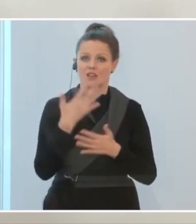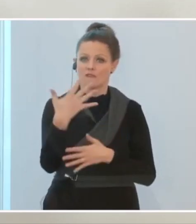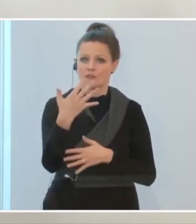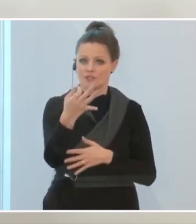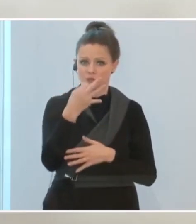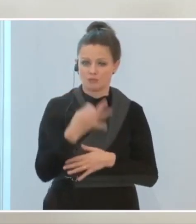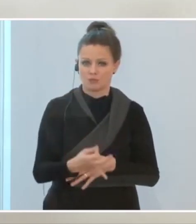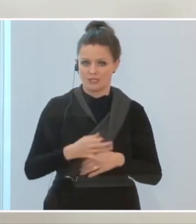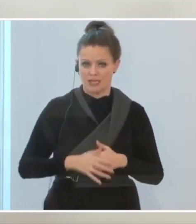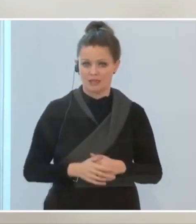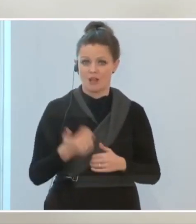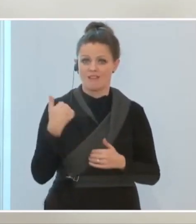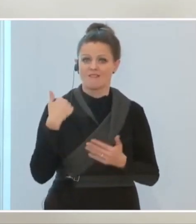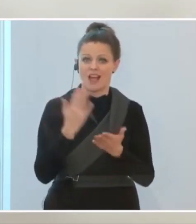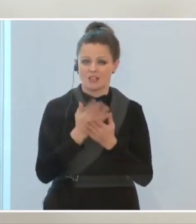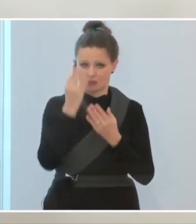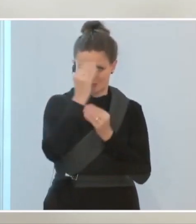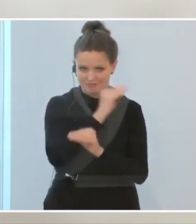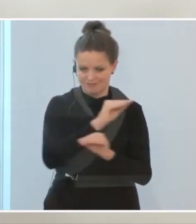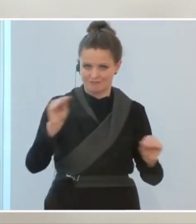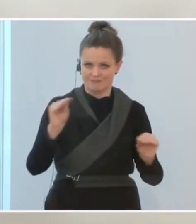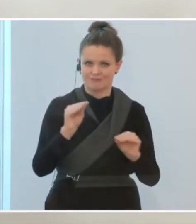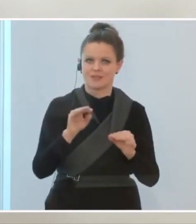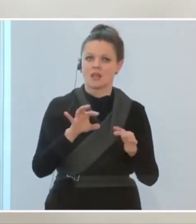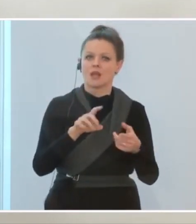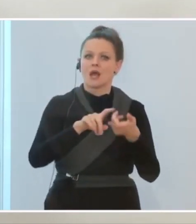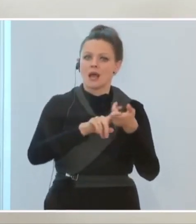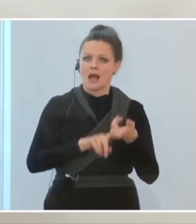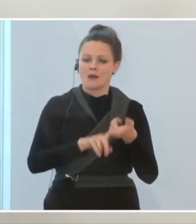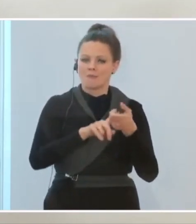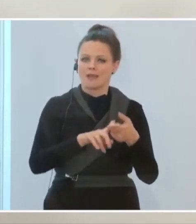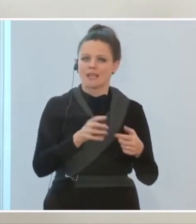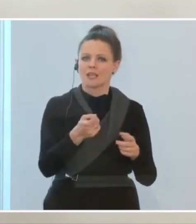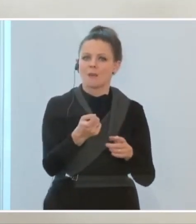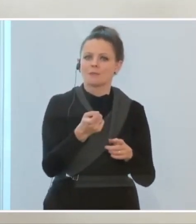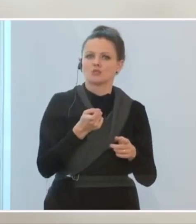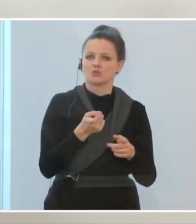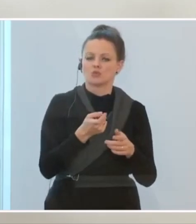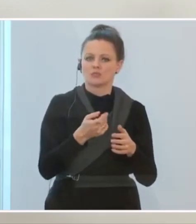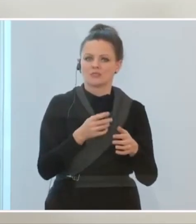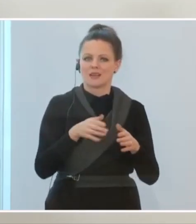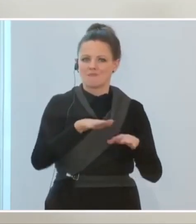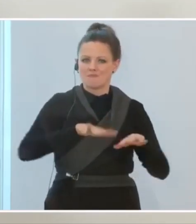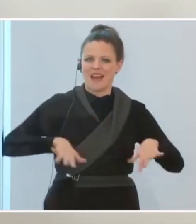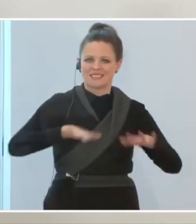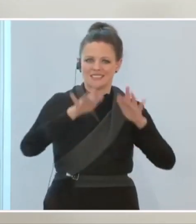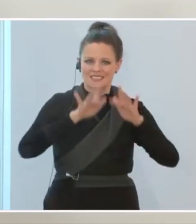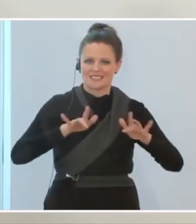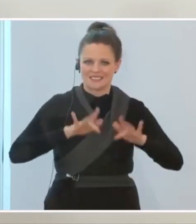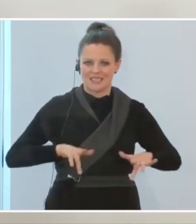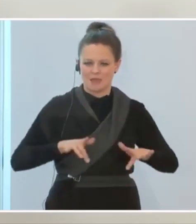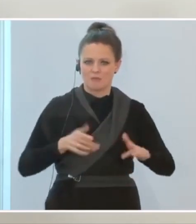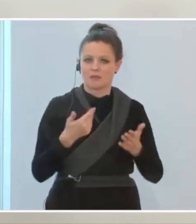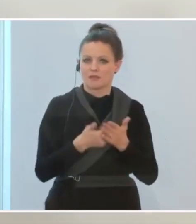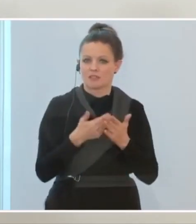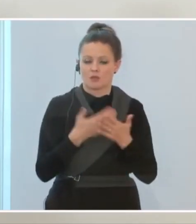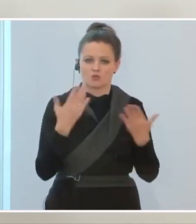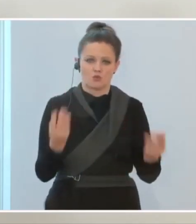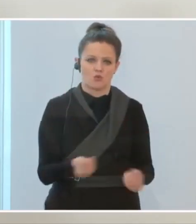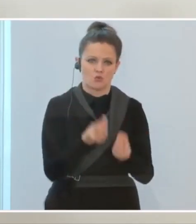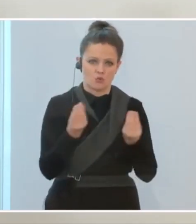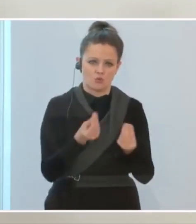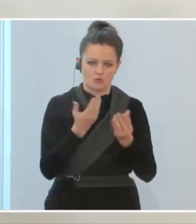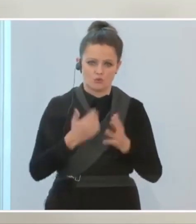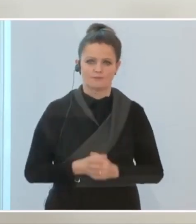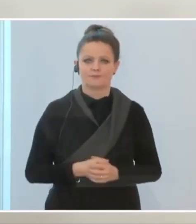Prozent, und ich habe ja ausdrücklich hinzugefügt, aber Bezugsbasis wird der Dezember sein. Und so begründet sich das.